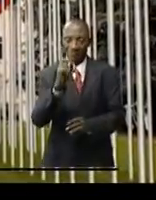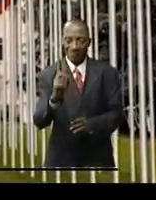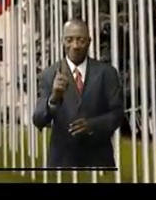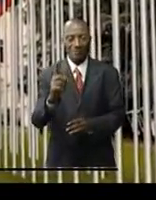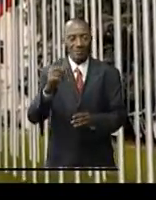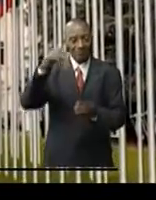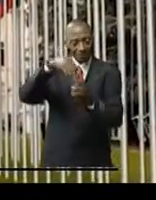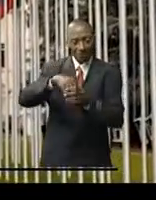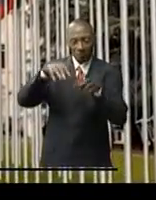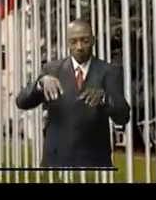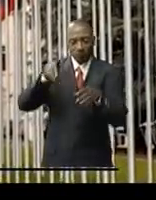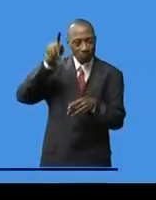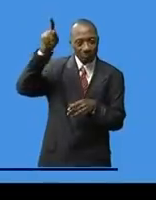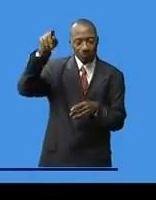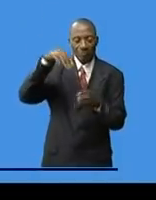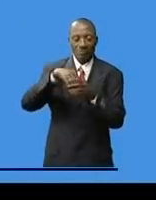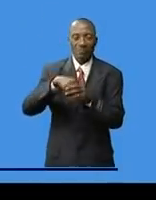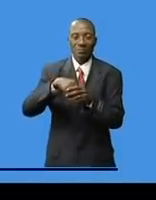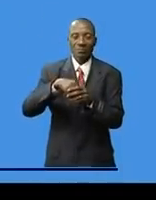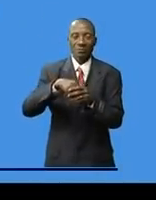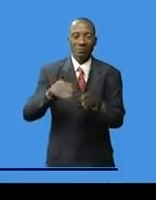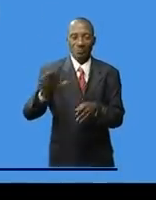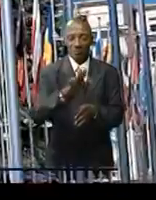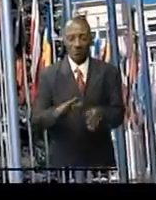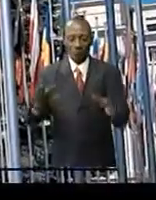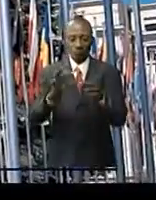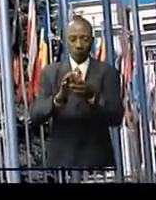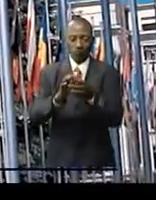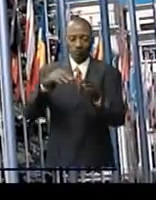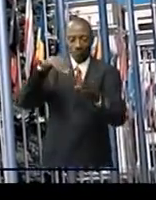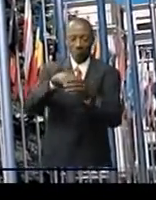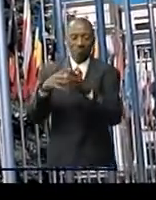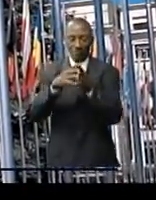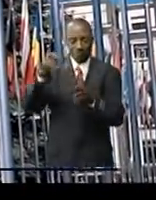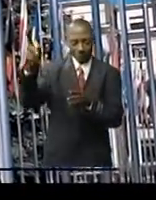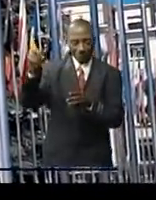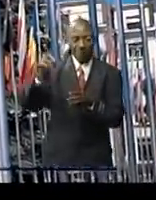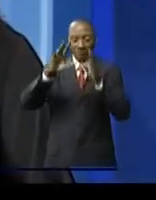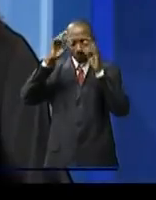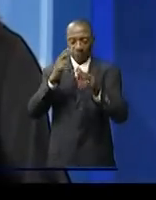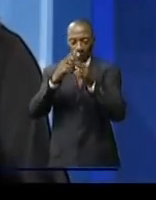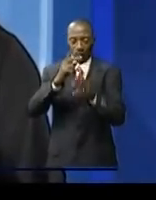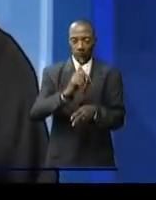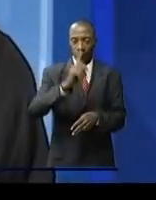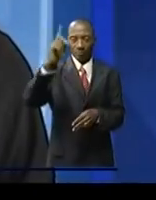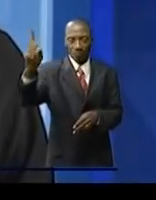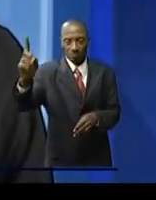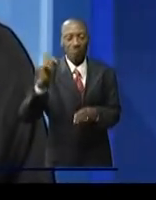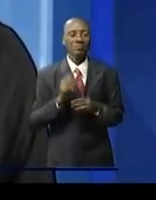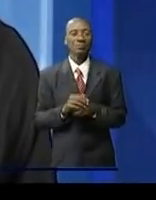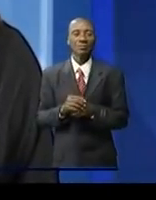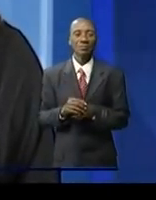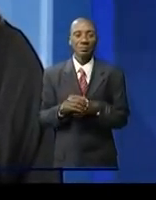Congo à l'ONU à New York et auprès de l'Office des Nations Unies et d'autres organisations internationales à Genève La crème intellectuelle